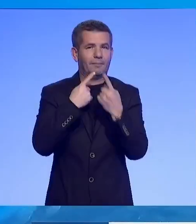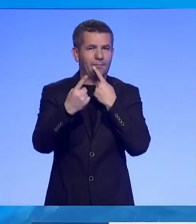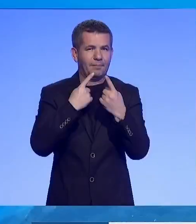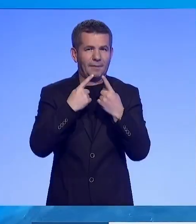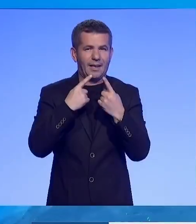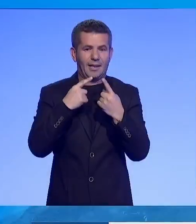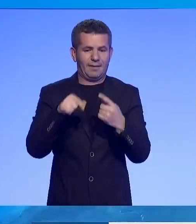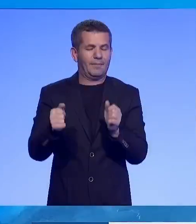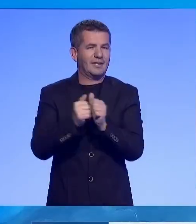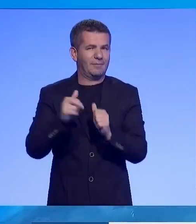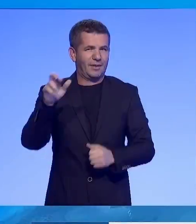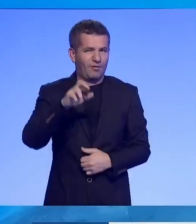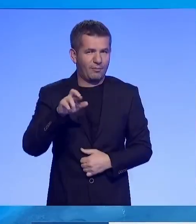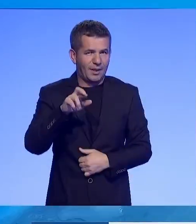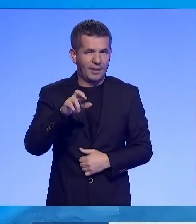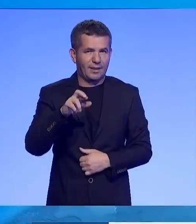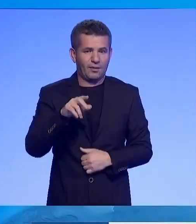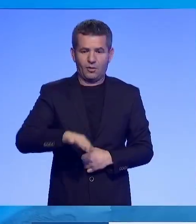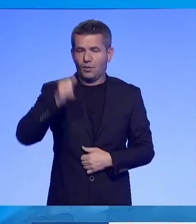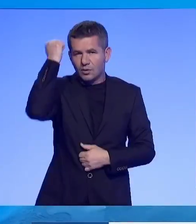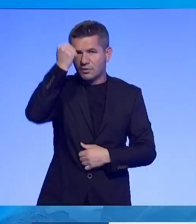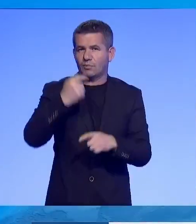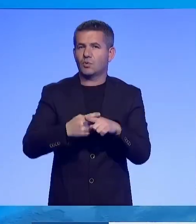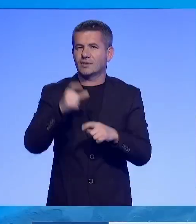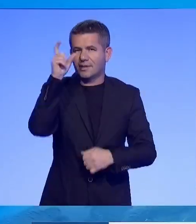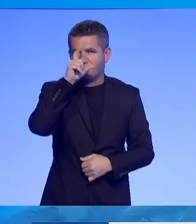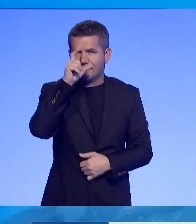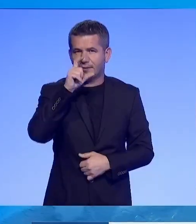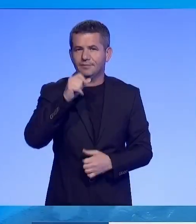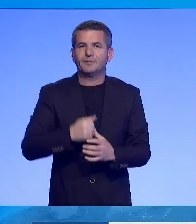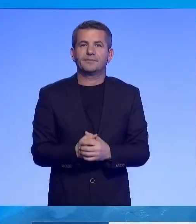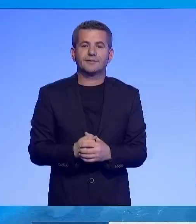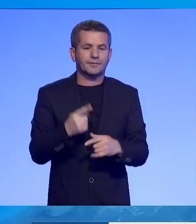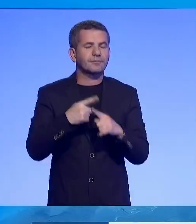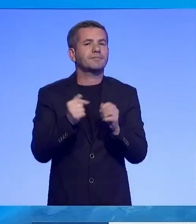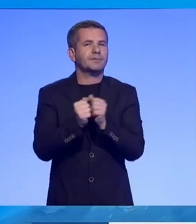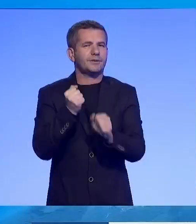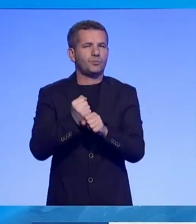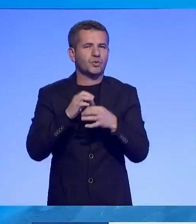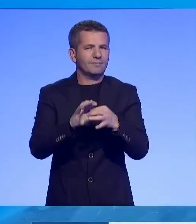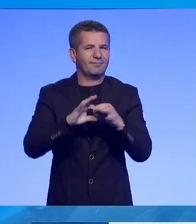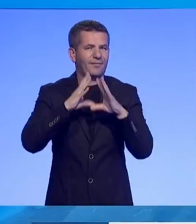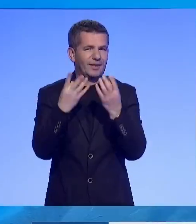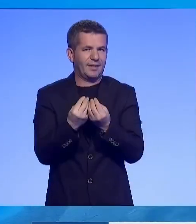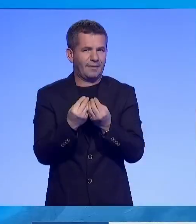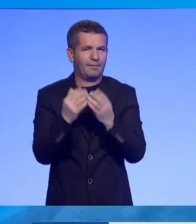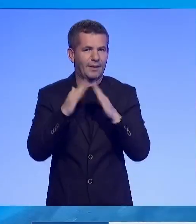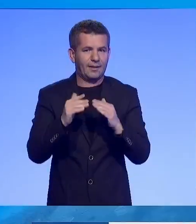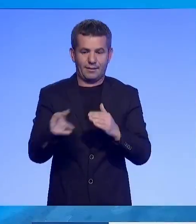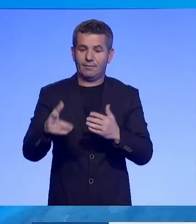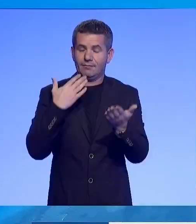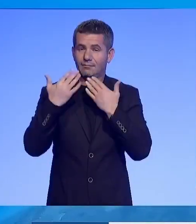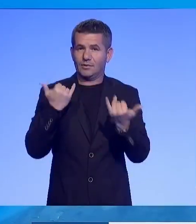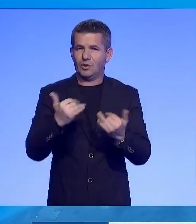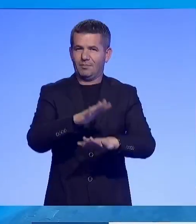letësuar nga bashkimi evropian në dërmjet Kosovës dhe Sërbis dhe bashkëpunimit rajonal. Nga fëlltoria ku venditë